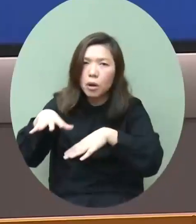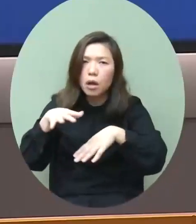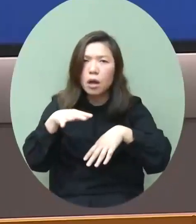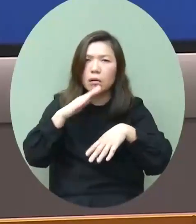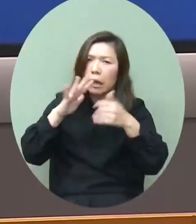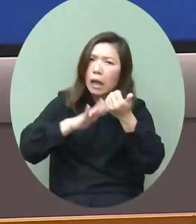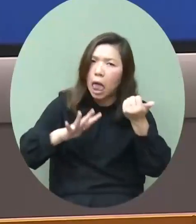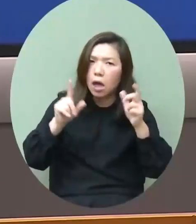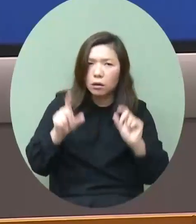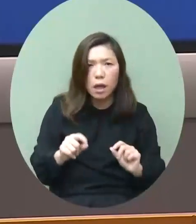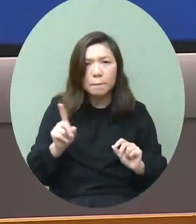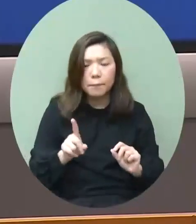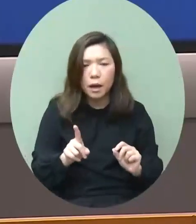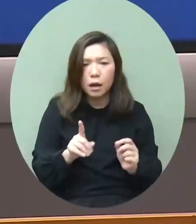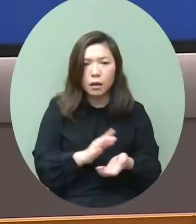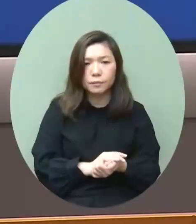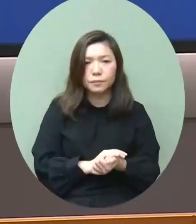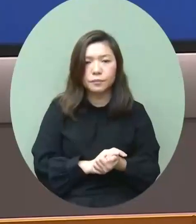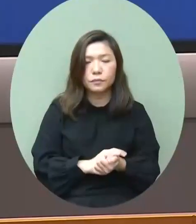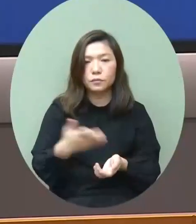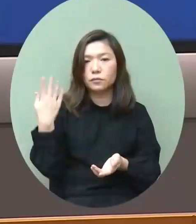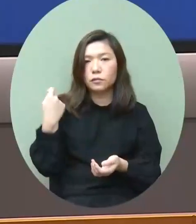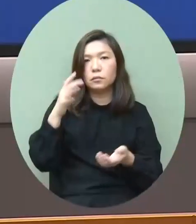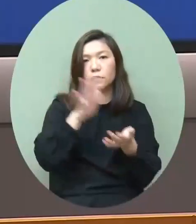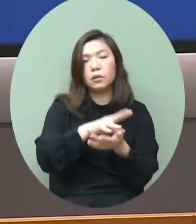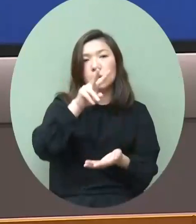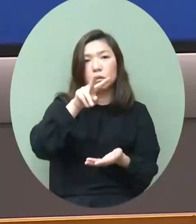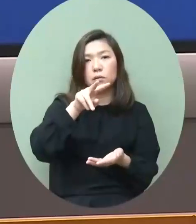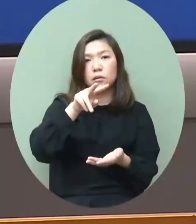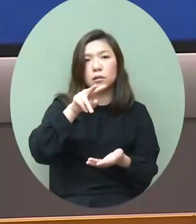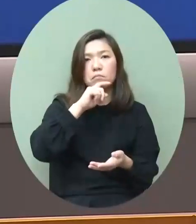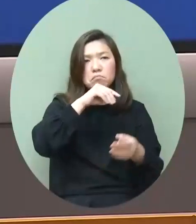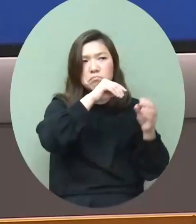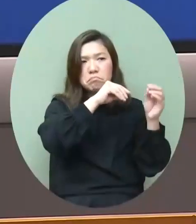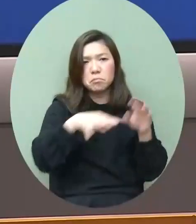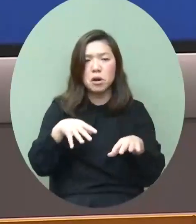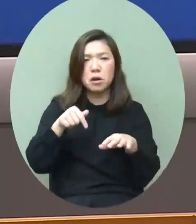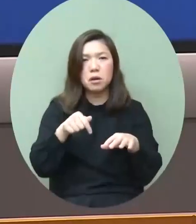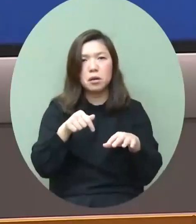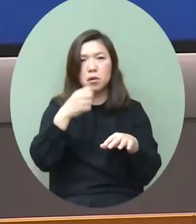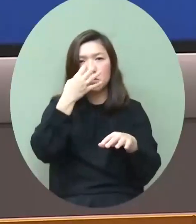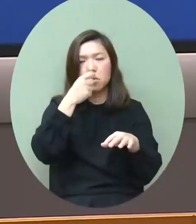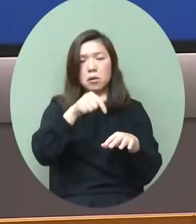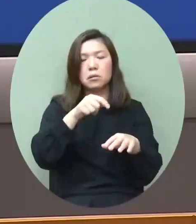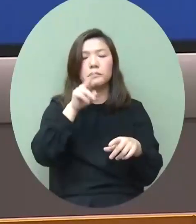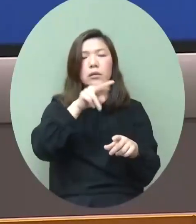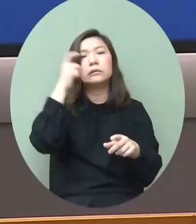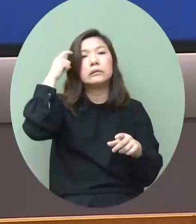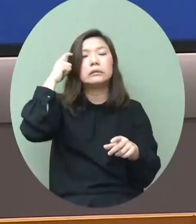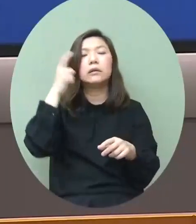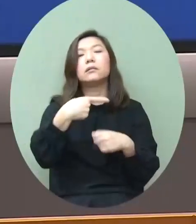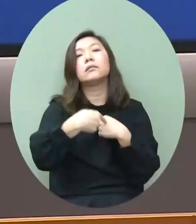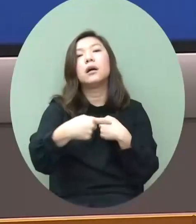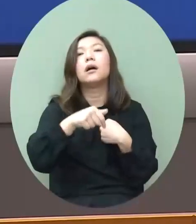響因素是甚麼過去兩年影響移入的因素顯而易見第一